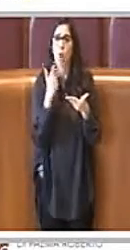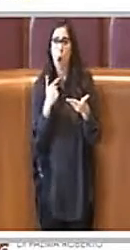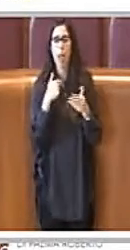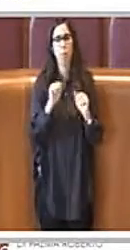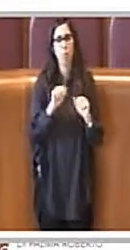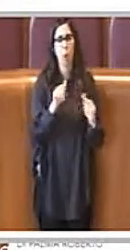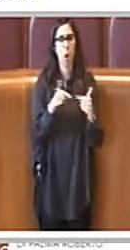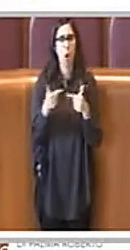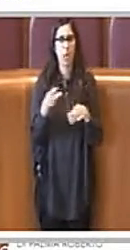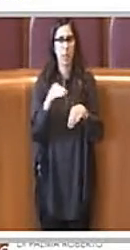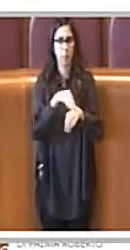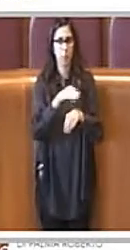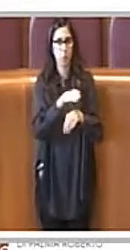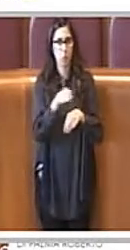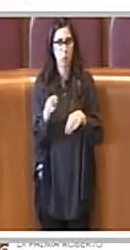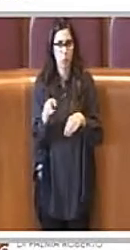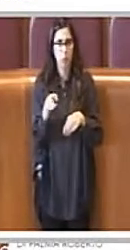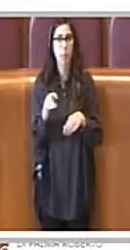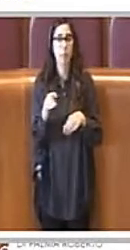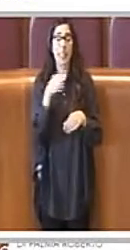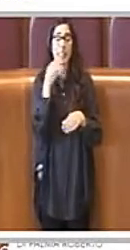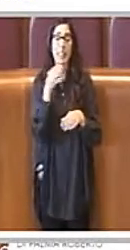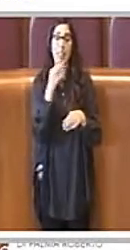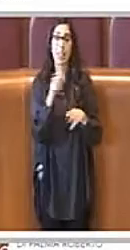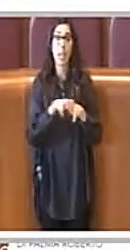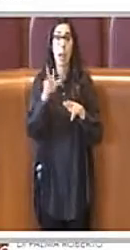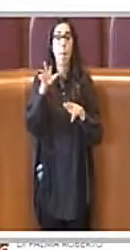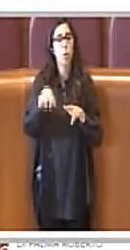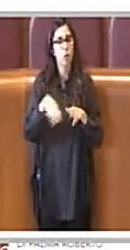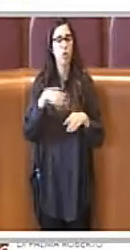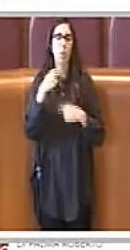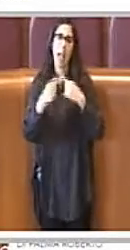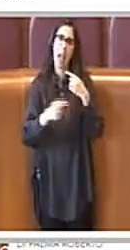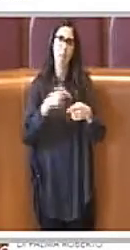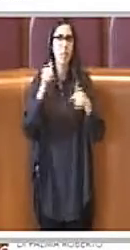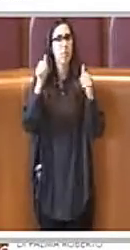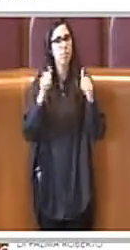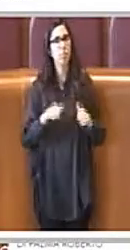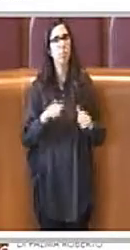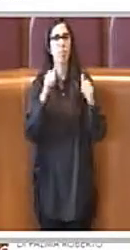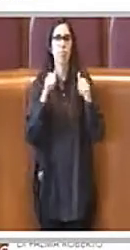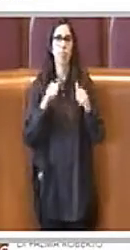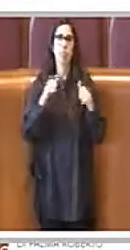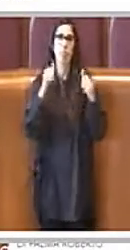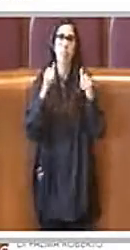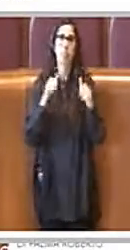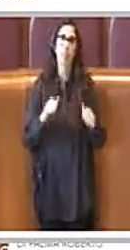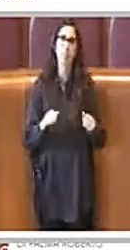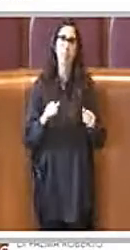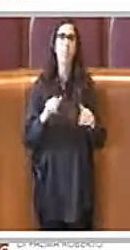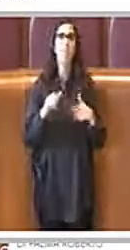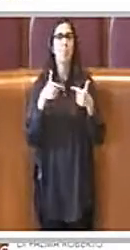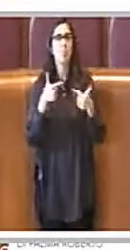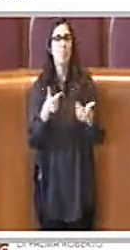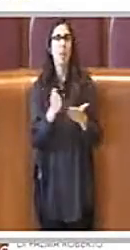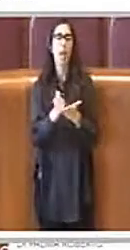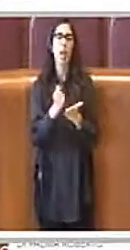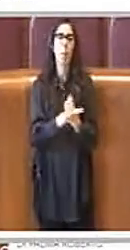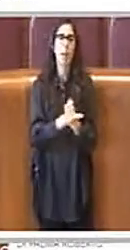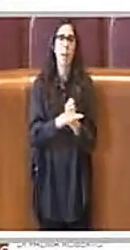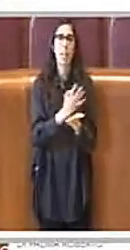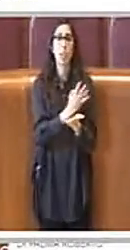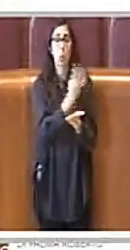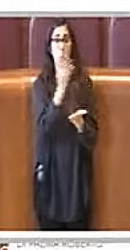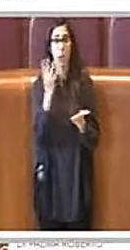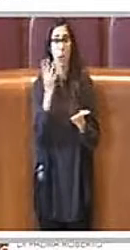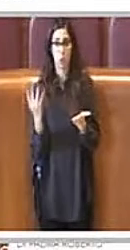i municipi continueranno a pubblicare avvisi per le concessioni di durata quadriennale E